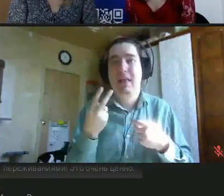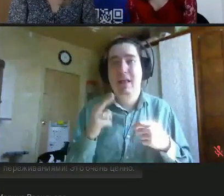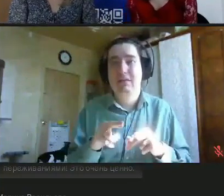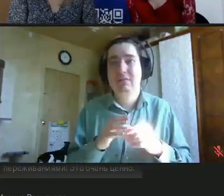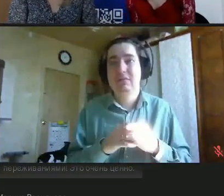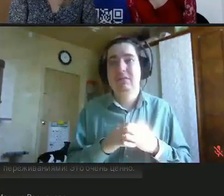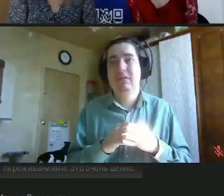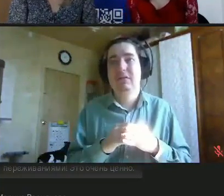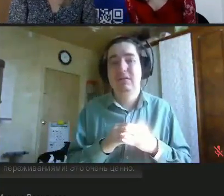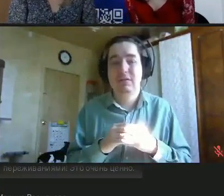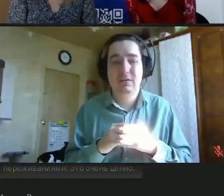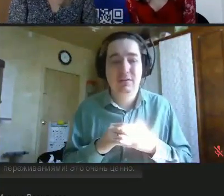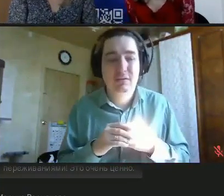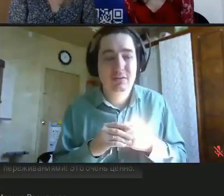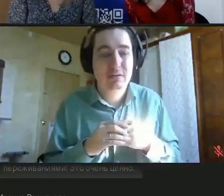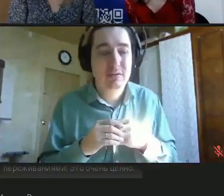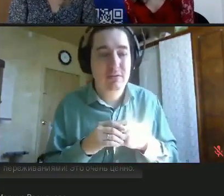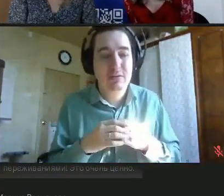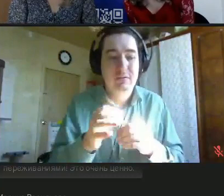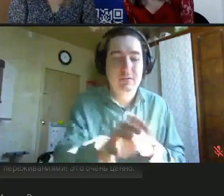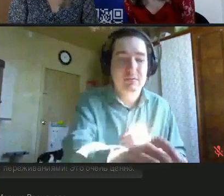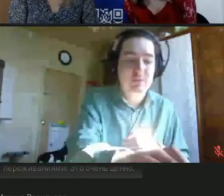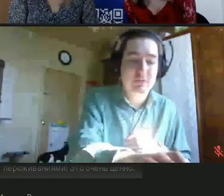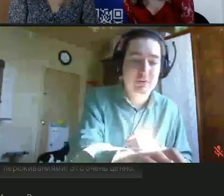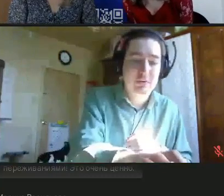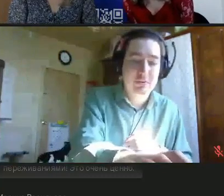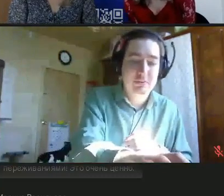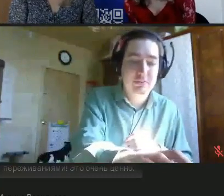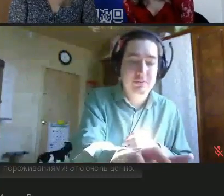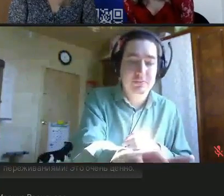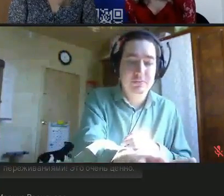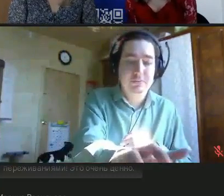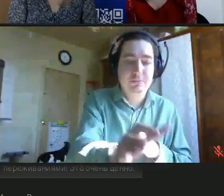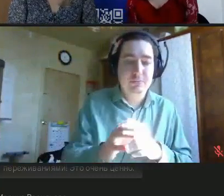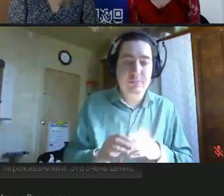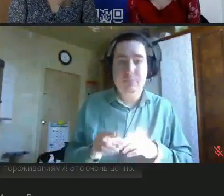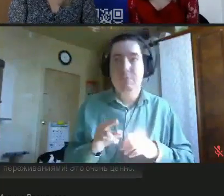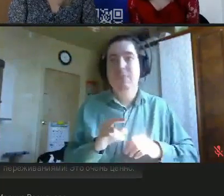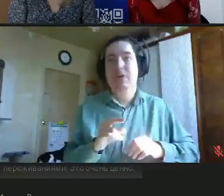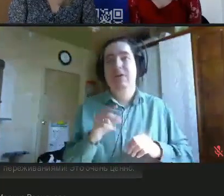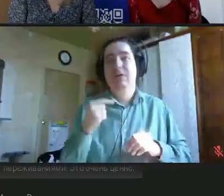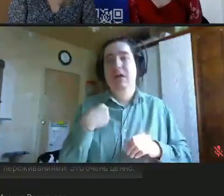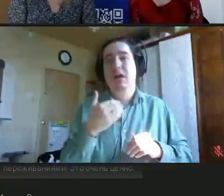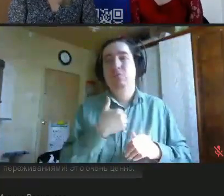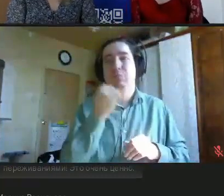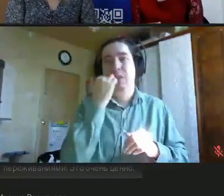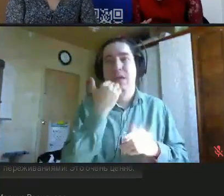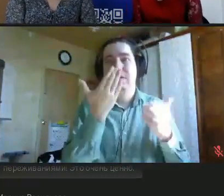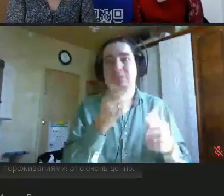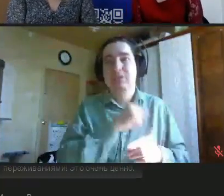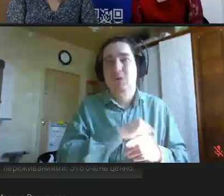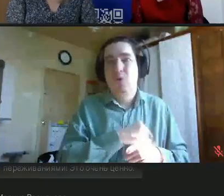поблагодарим за участие всех слушателей, поблагодарим за вопросы, поблагодарим вас.